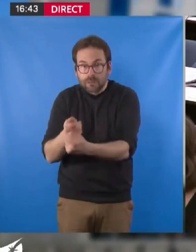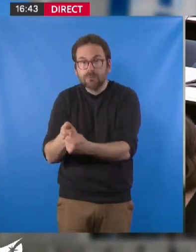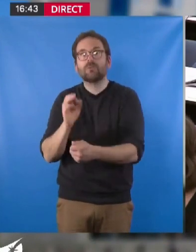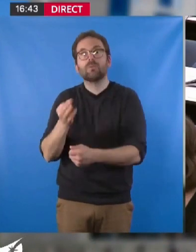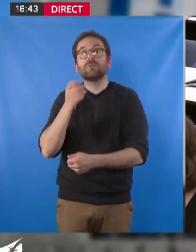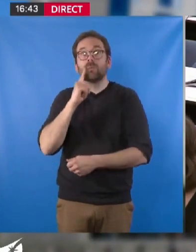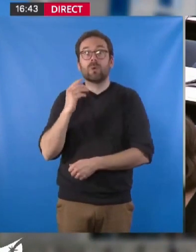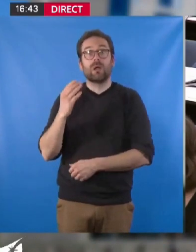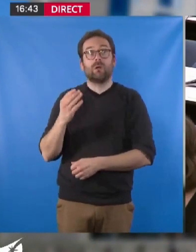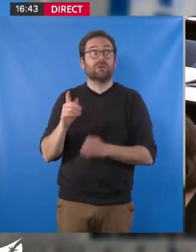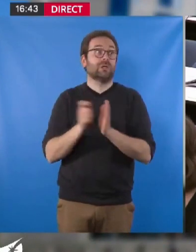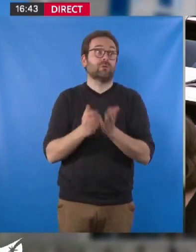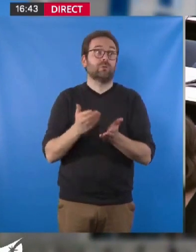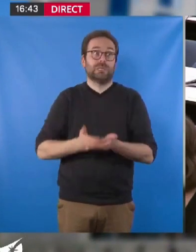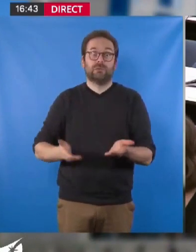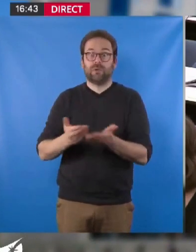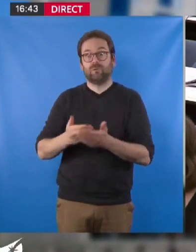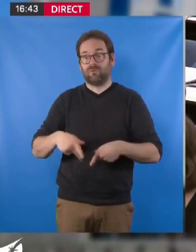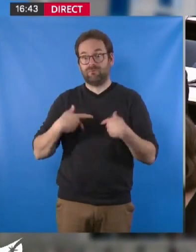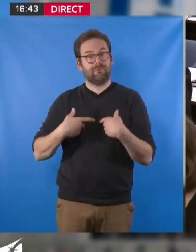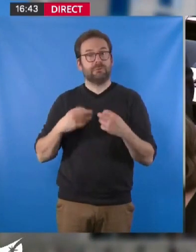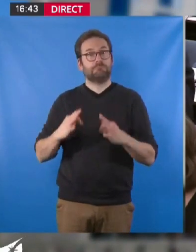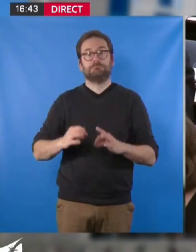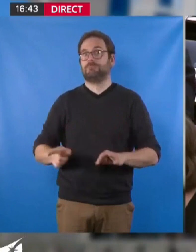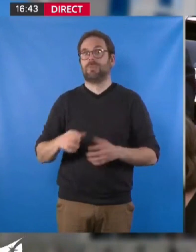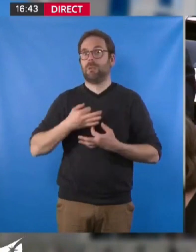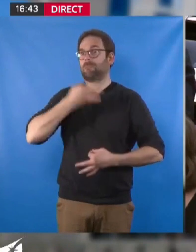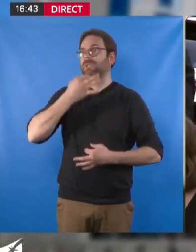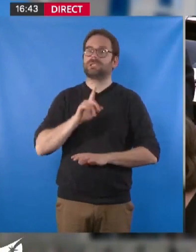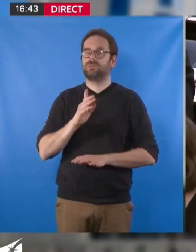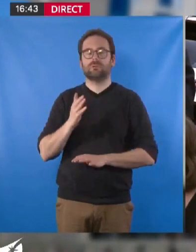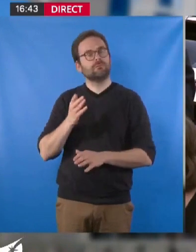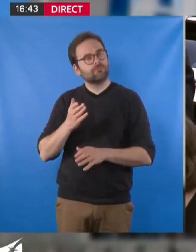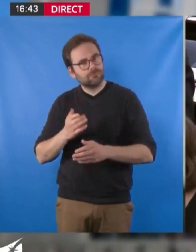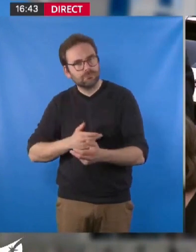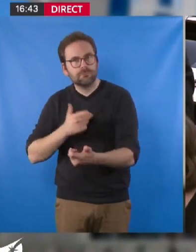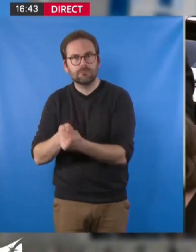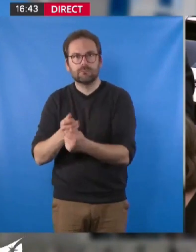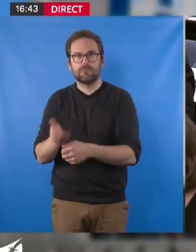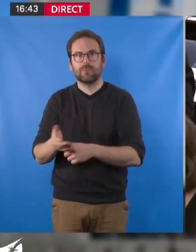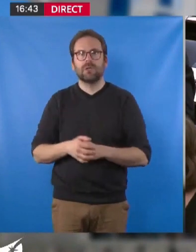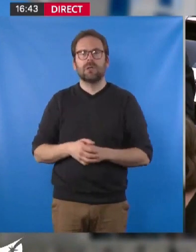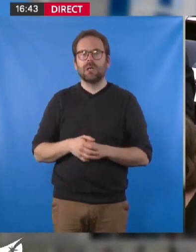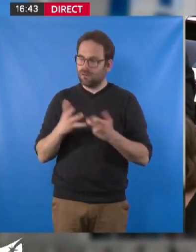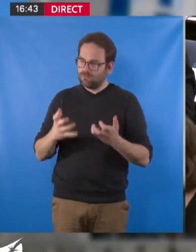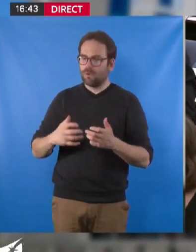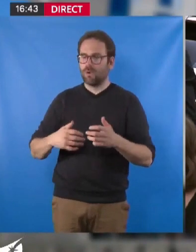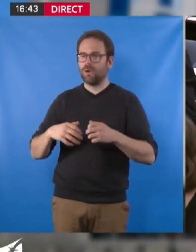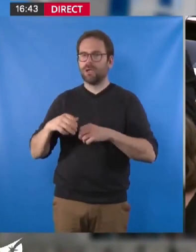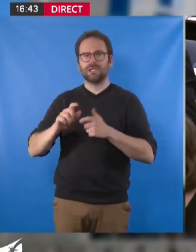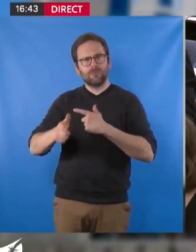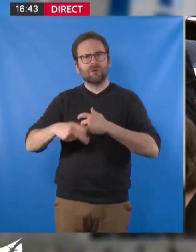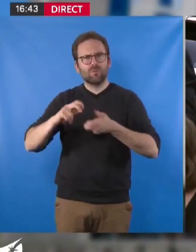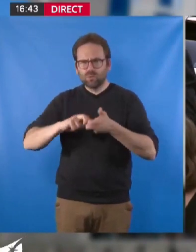vivent, vous l'avez rappelé, dans des conditions de vie indignes. Cela passera par une démarche que nous voulons la plus structurée possible.